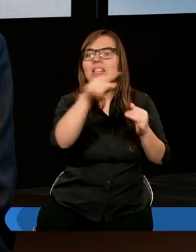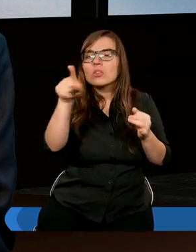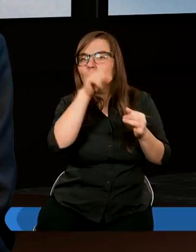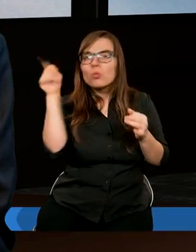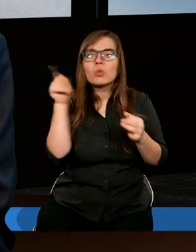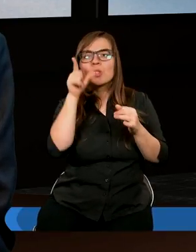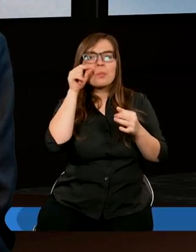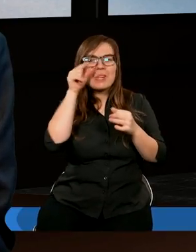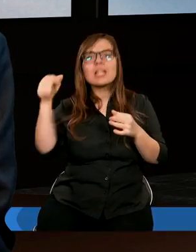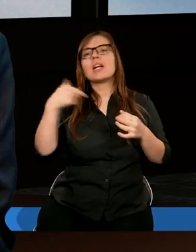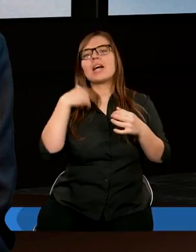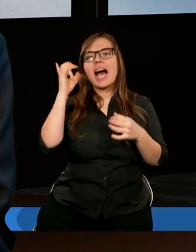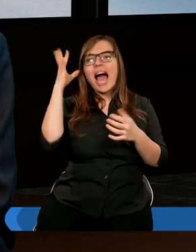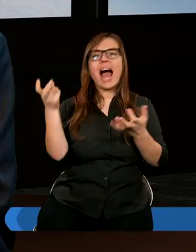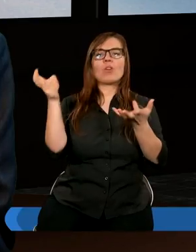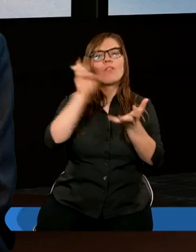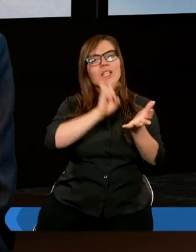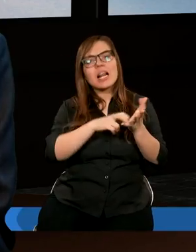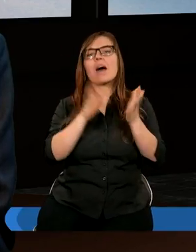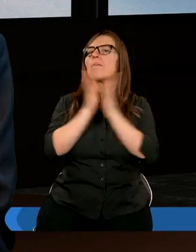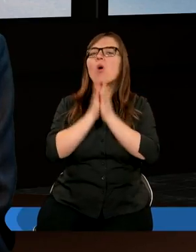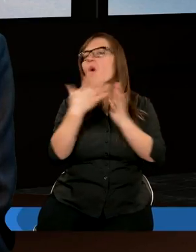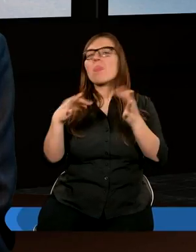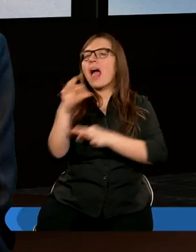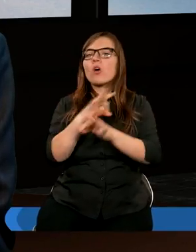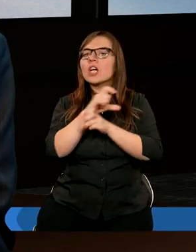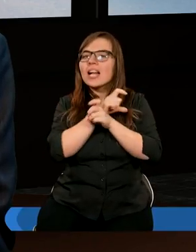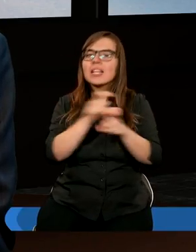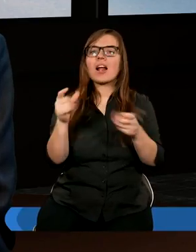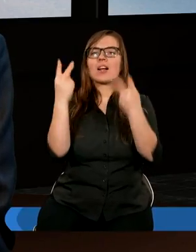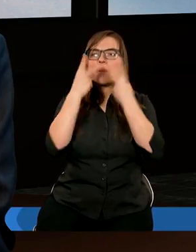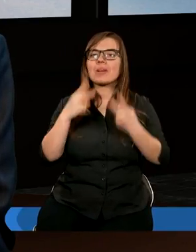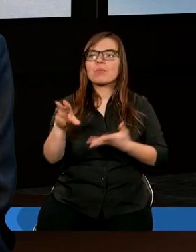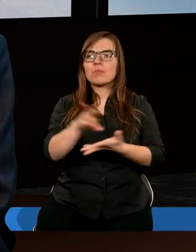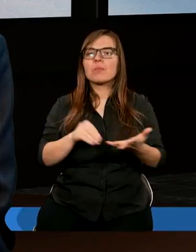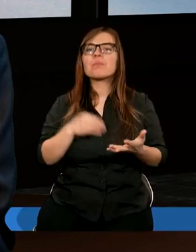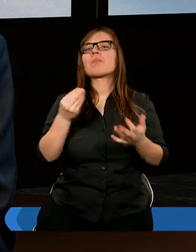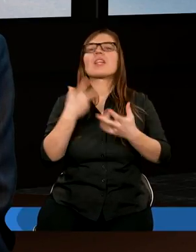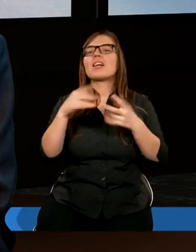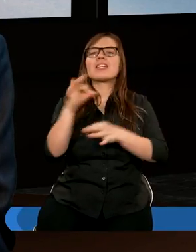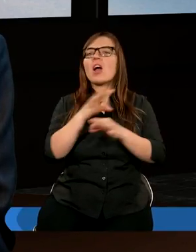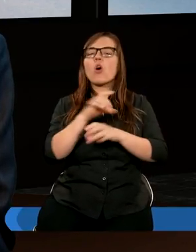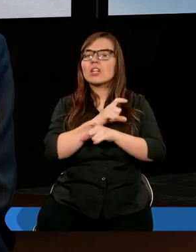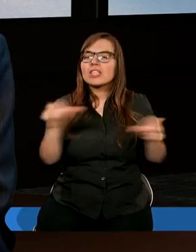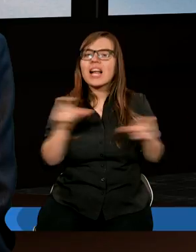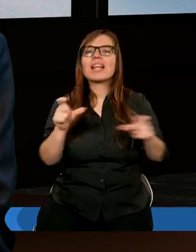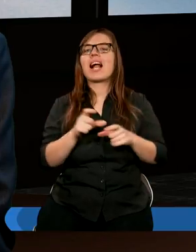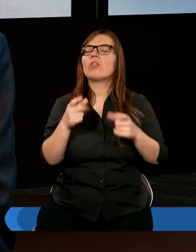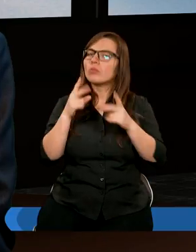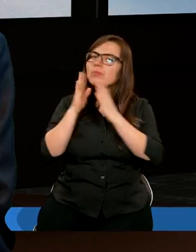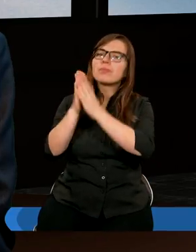dobry szafarz wstaje, modli się, nie oszczędza czasu, czyta Pismo Święte, nie oszczędza czasu,